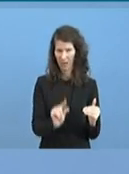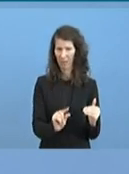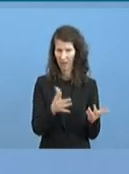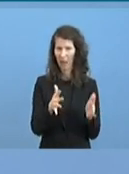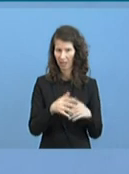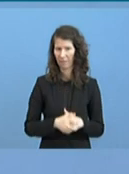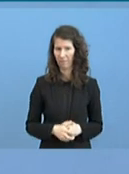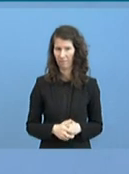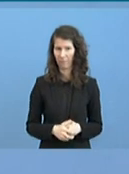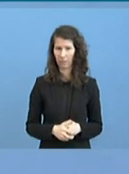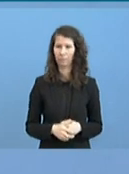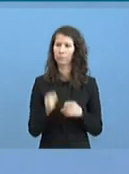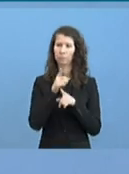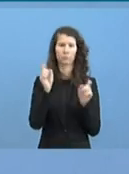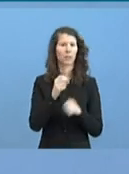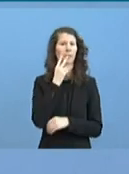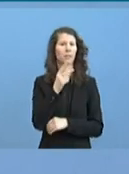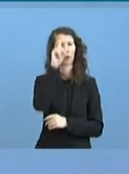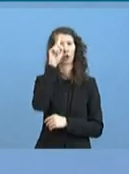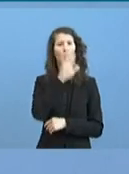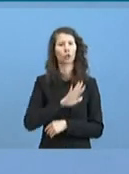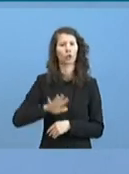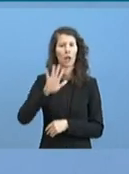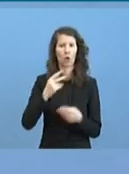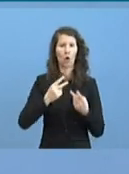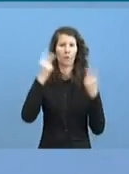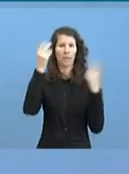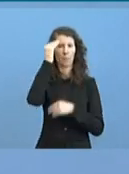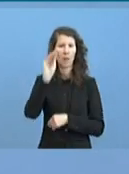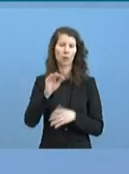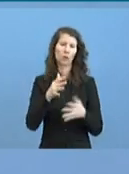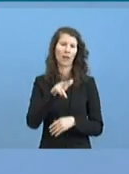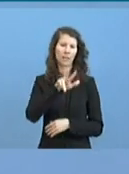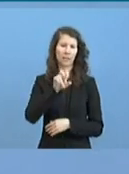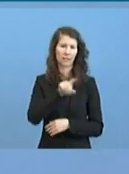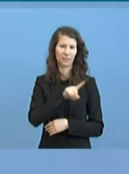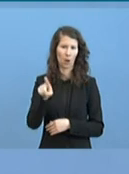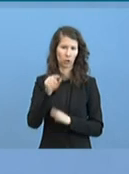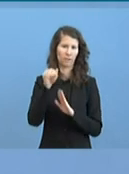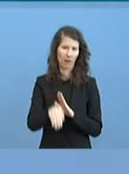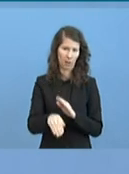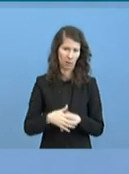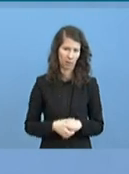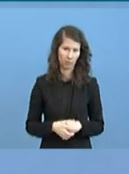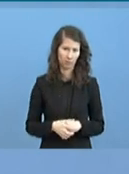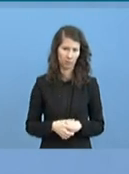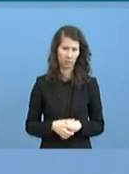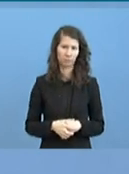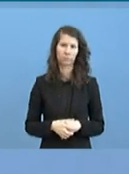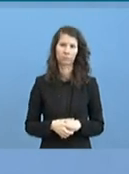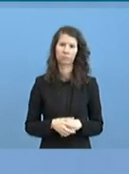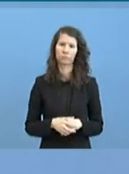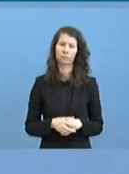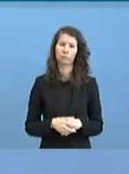Also Sie sehen ja, wir haben jetzt in Deutschland offiziell gemeldet ca. 33.000 Fälle. Von daher kann man dann halt eben sagen,